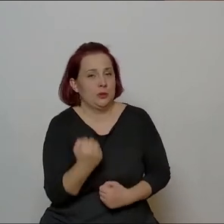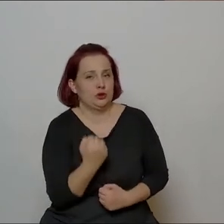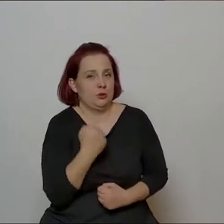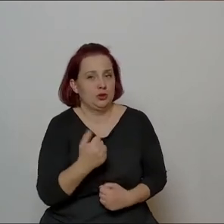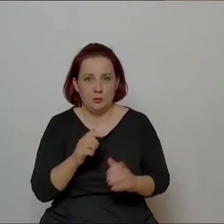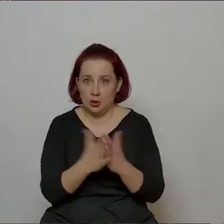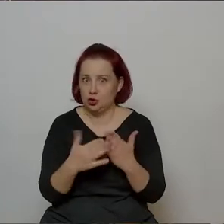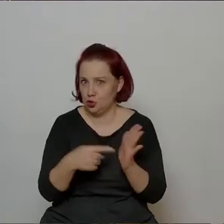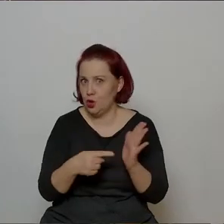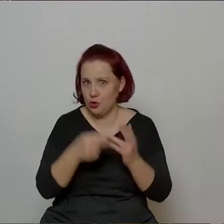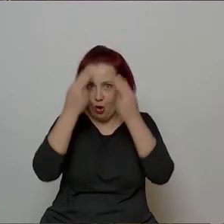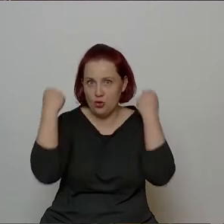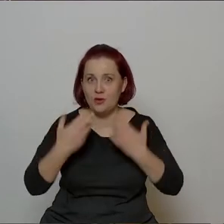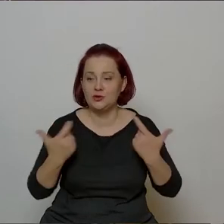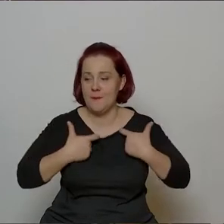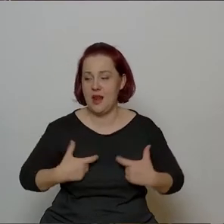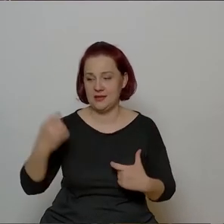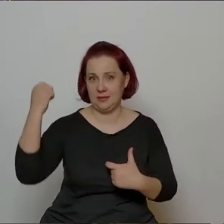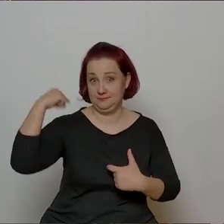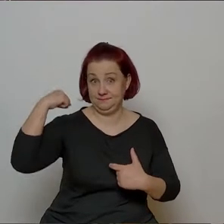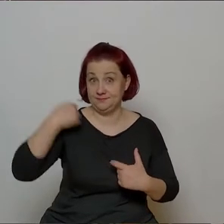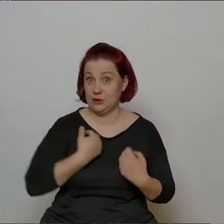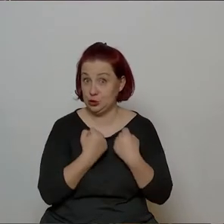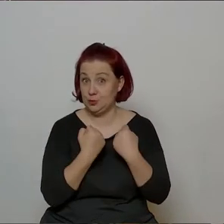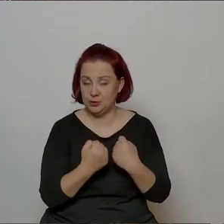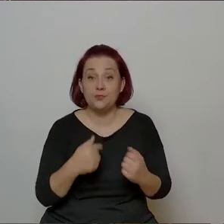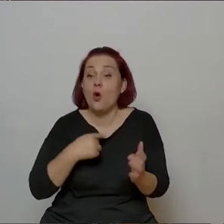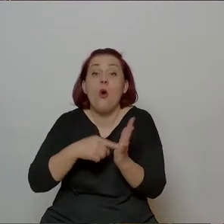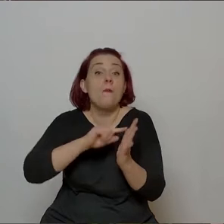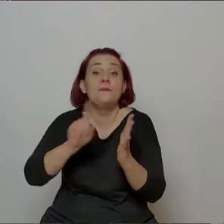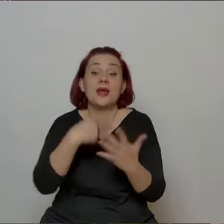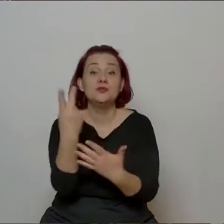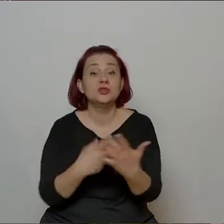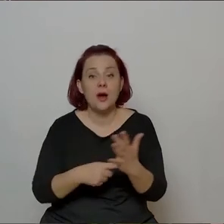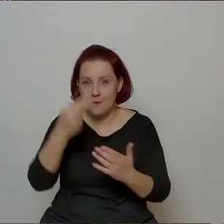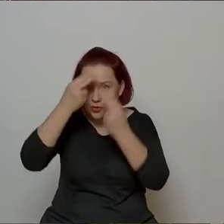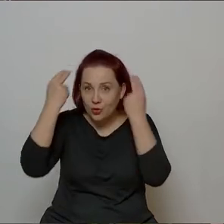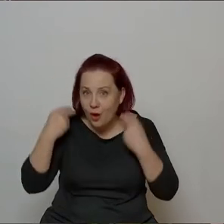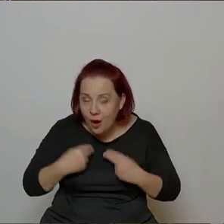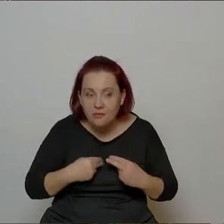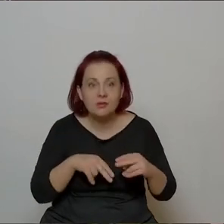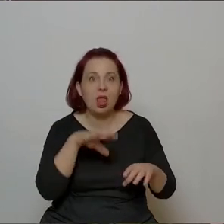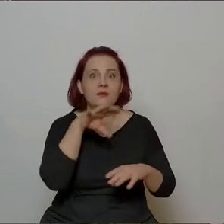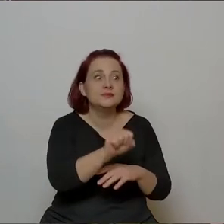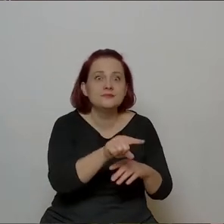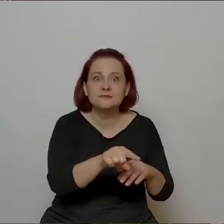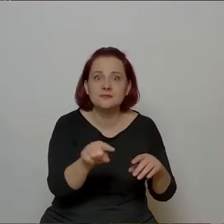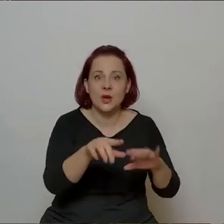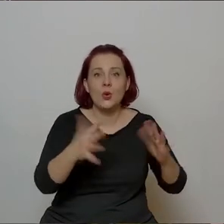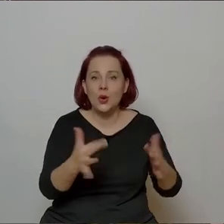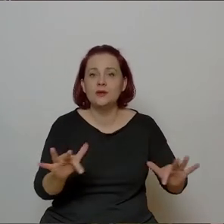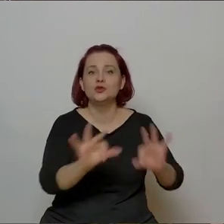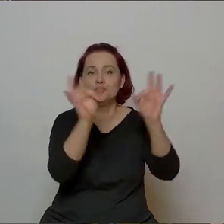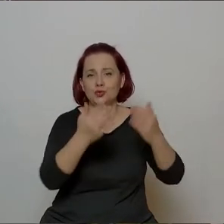plecaku. Także to było pierwsze, że zaczęłam czytać Norwida i natrafiłam na sztuki i na wandę.